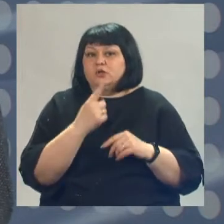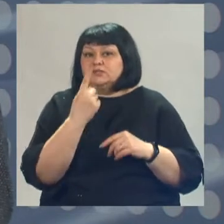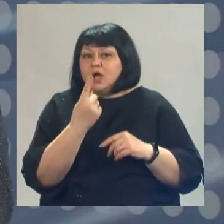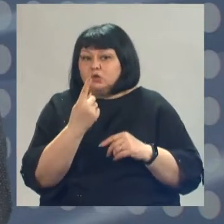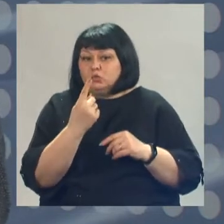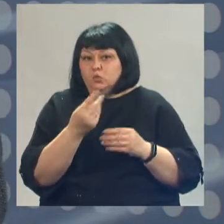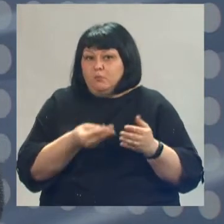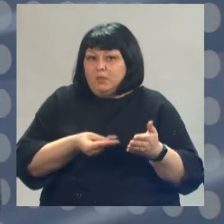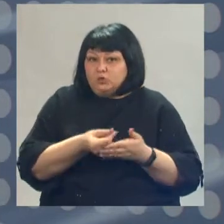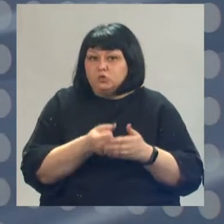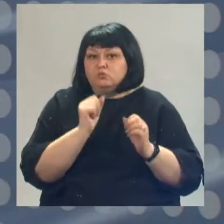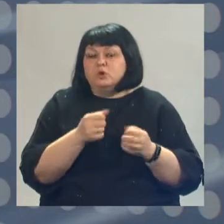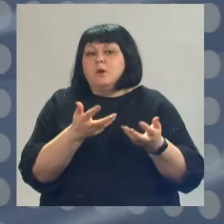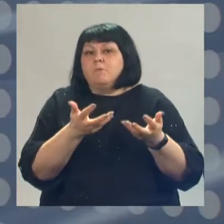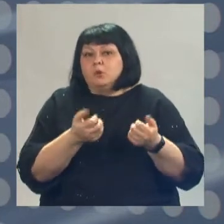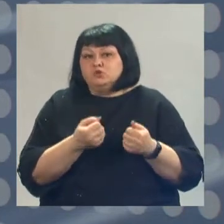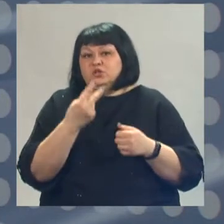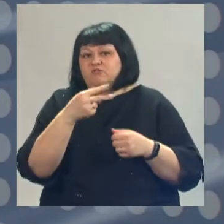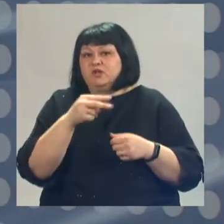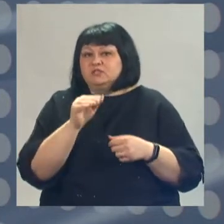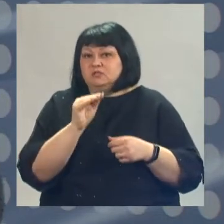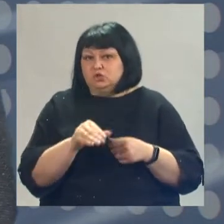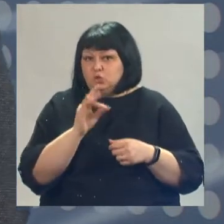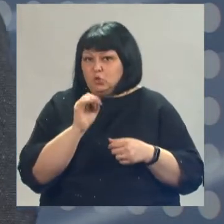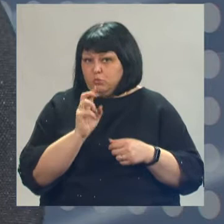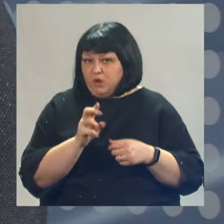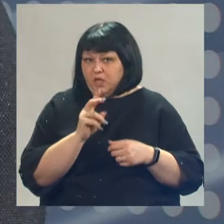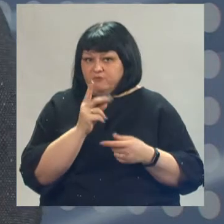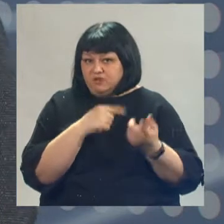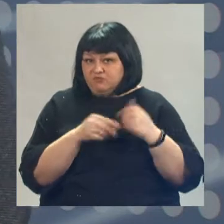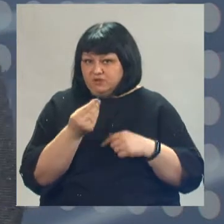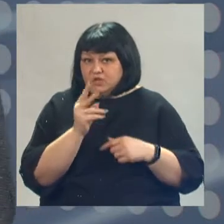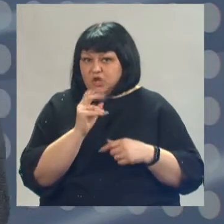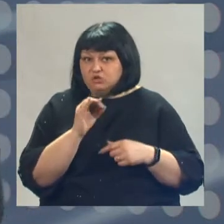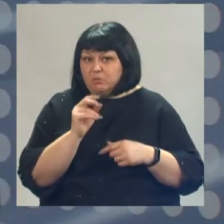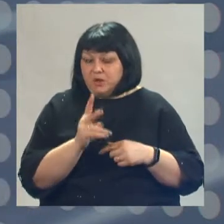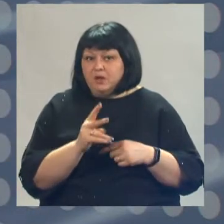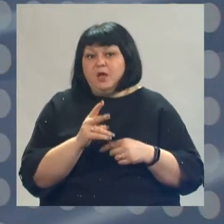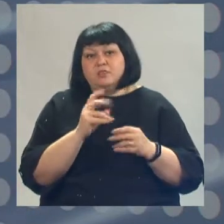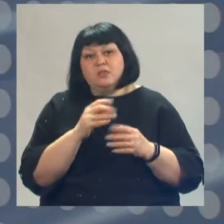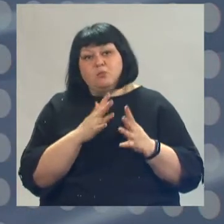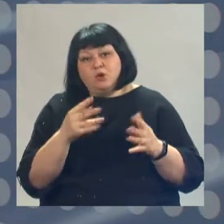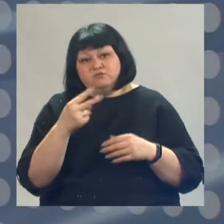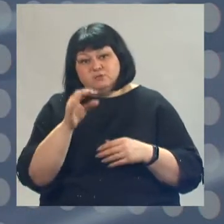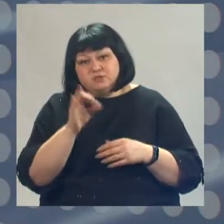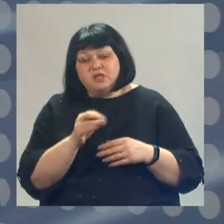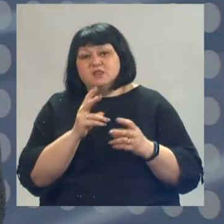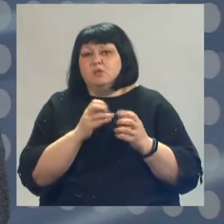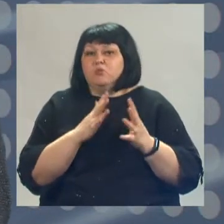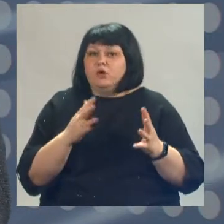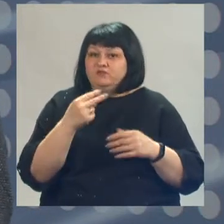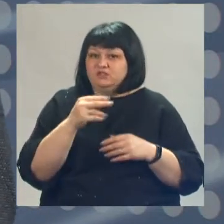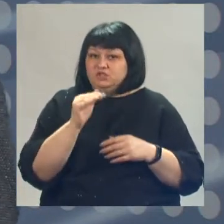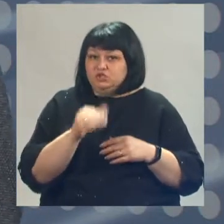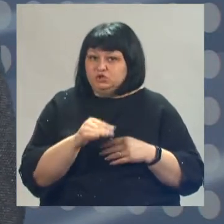транзакцию можно получить максимально 20 тысяч рублей кэшбэка. То есть не более 20% и не более чем 20 тысяч рублей, но лишь за